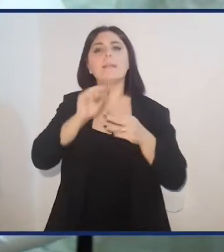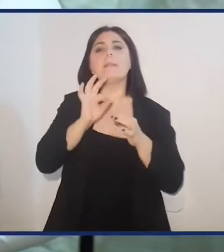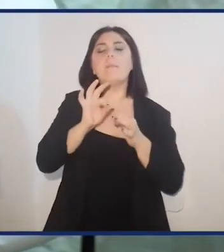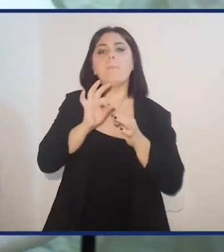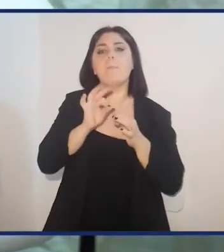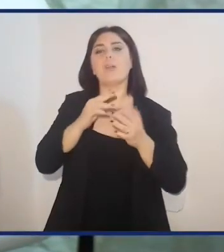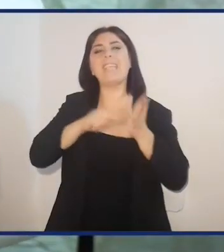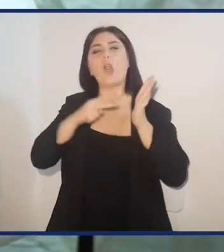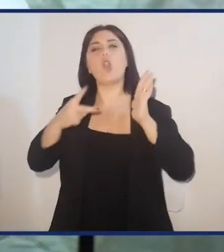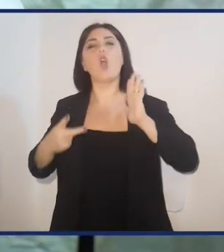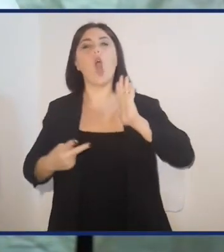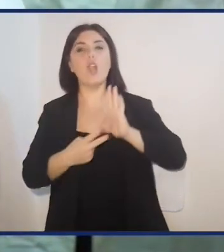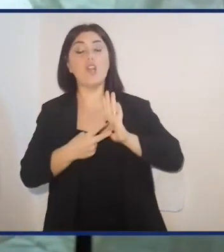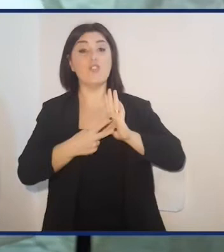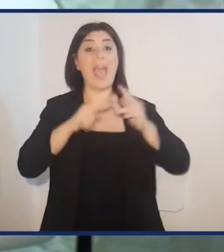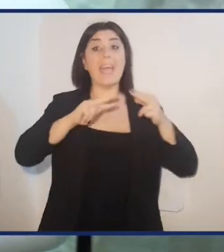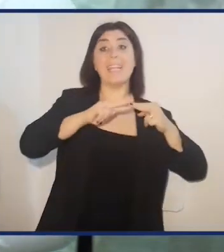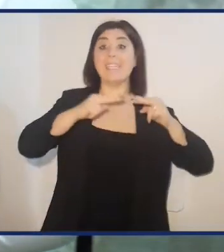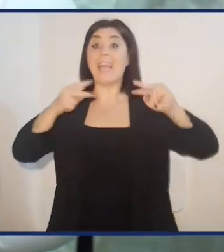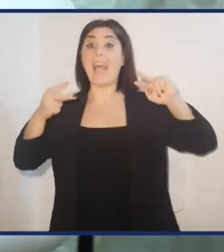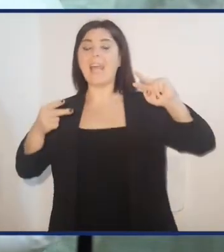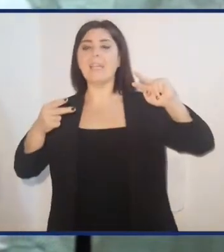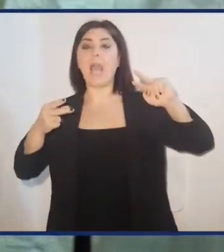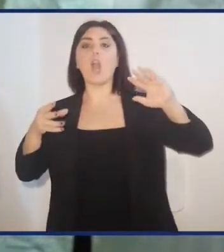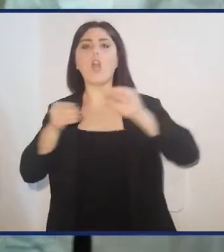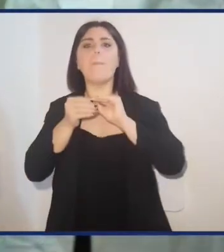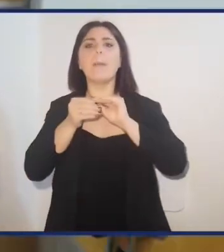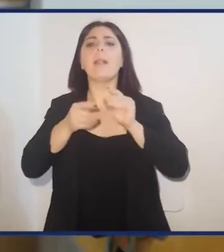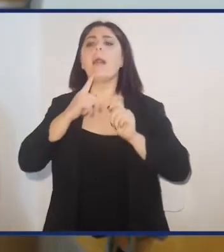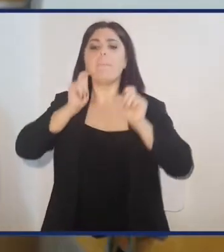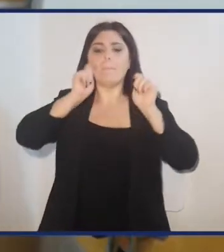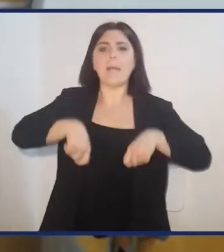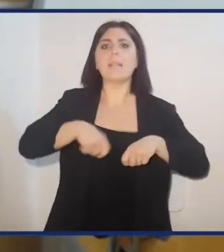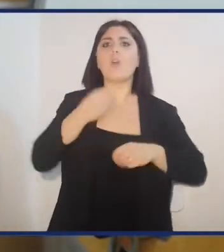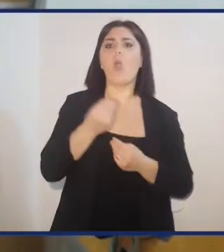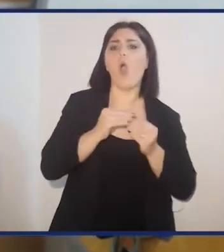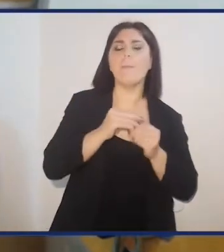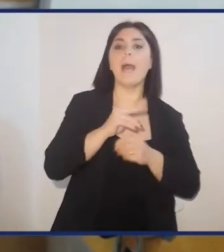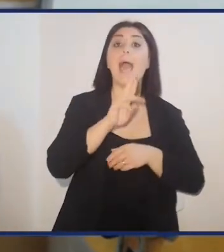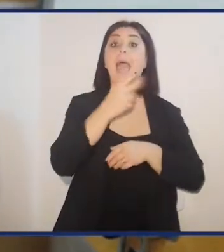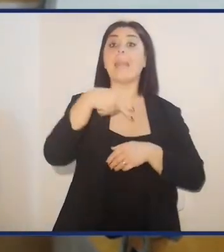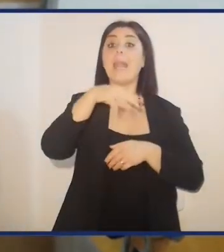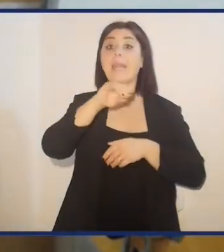ricombinante, quindi tramite tecnologia del DNA ricombinante, a partire dall'RNA.